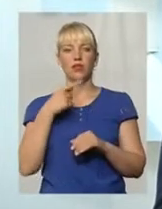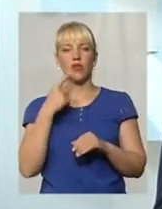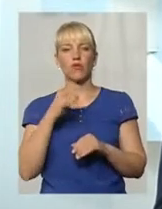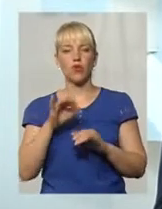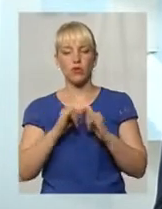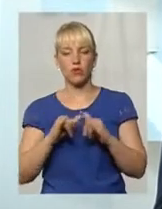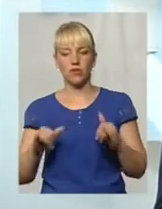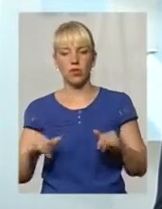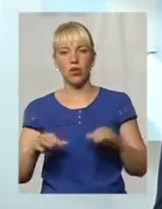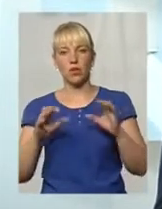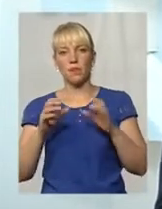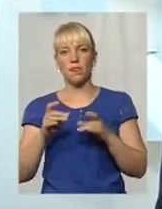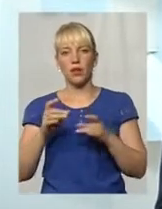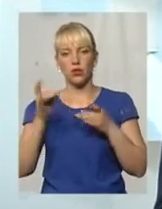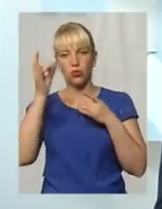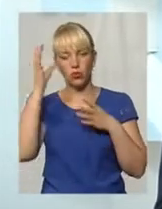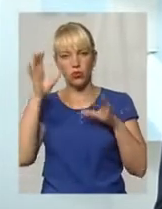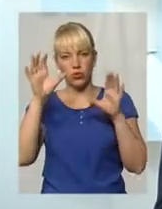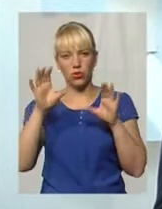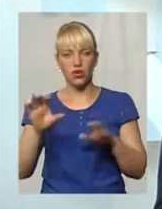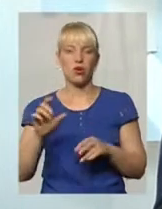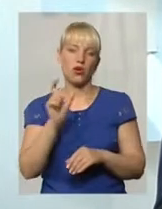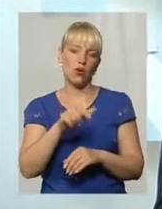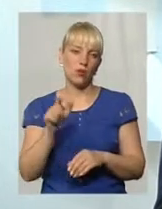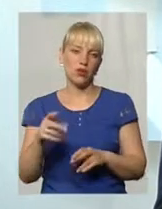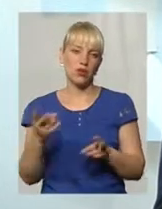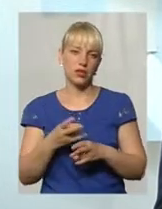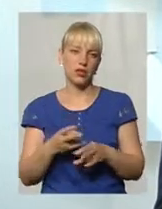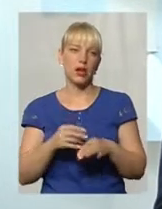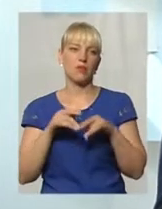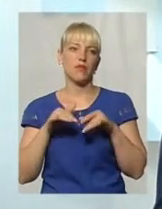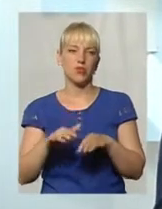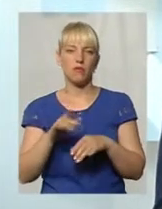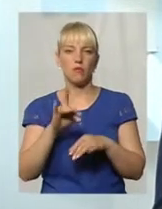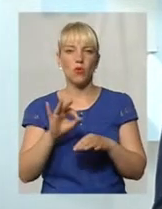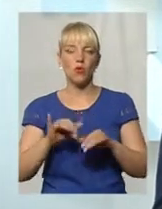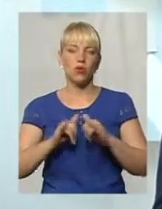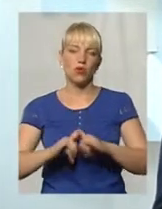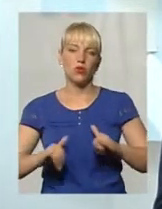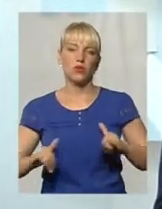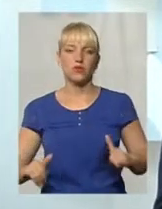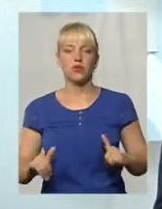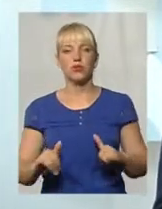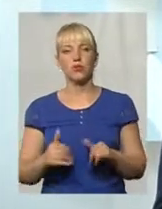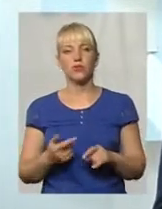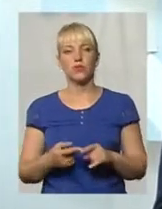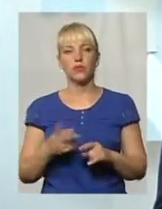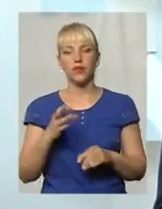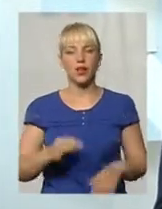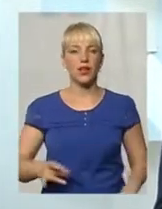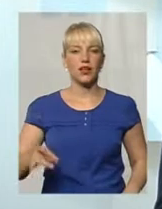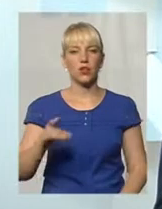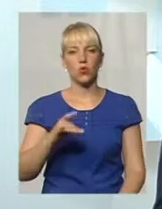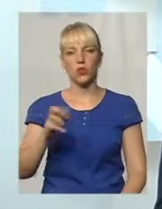культури громадян. Тому потрібно вчиняти певні низку таких заходів по розвитку і в регіоні,